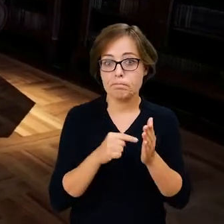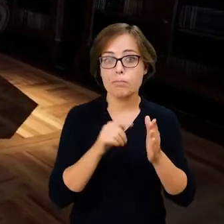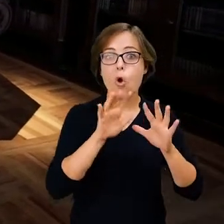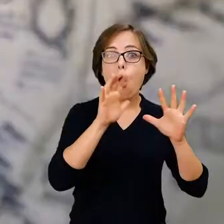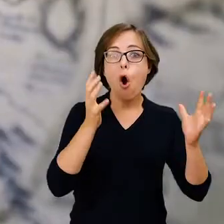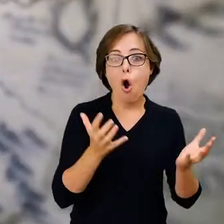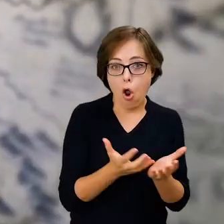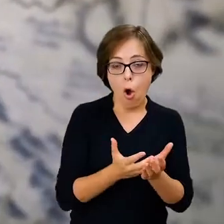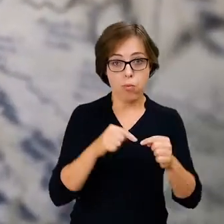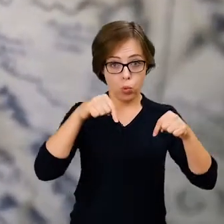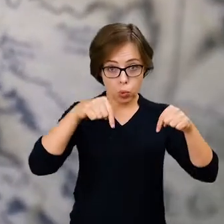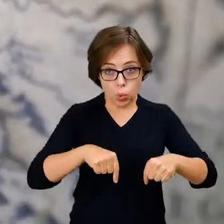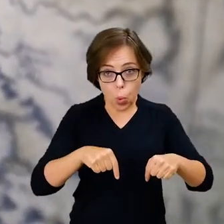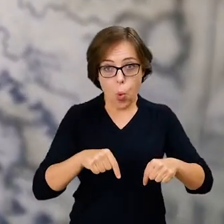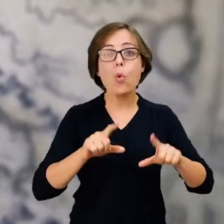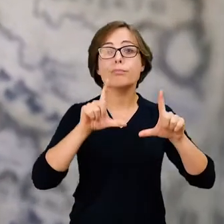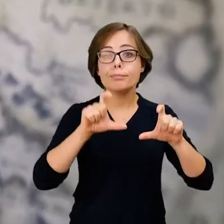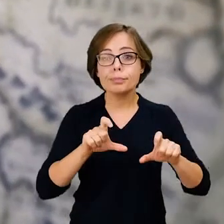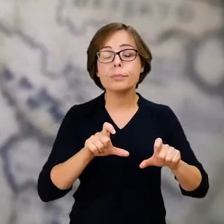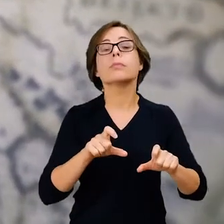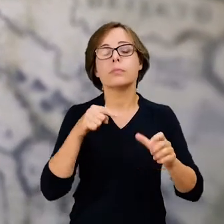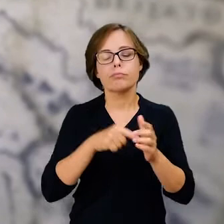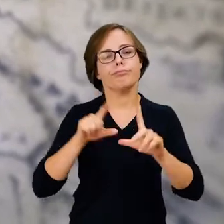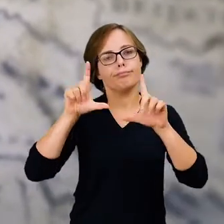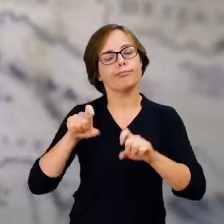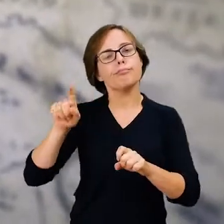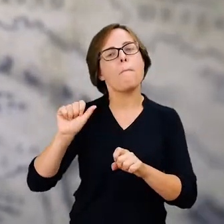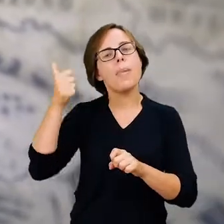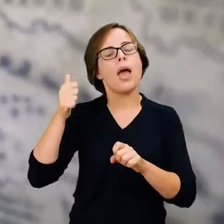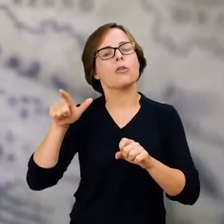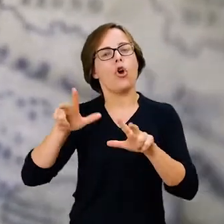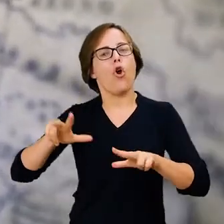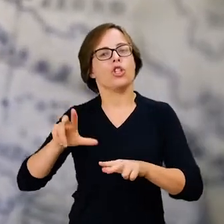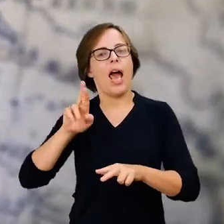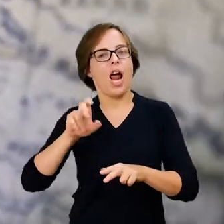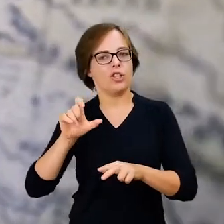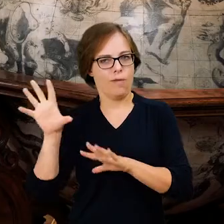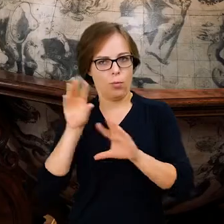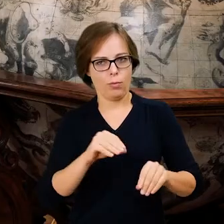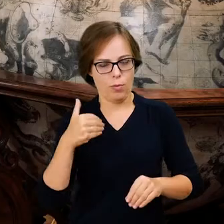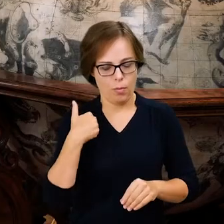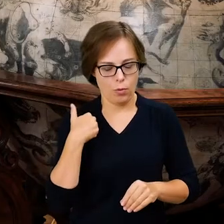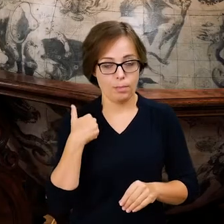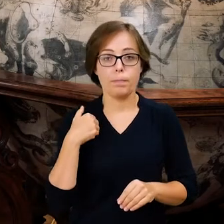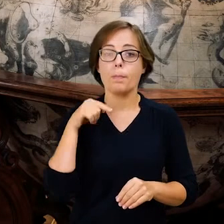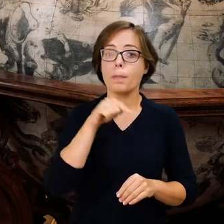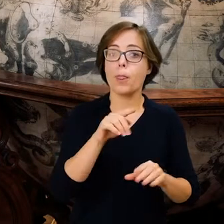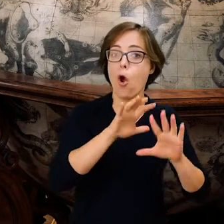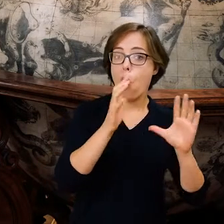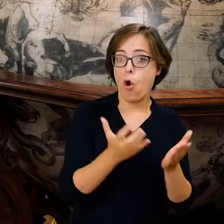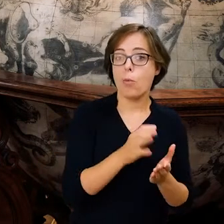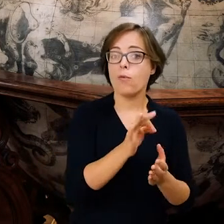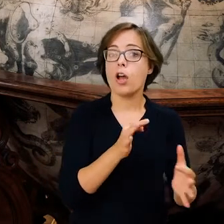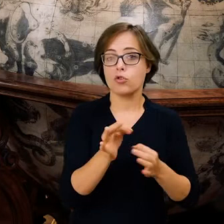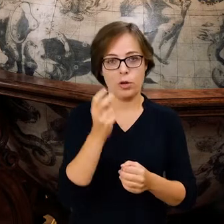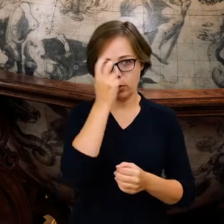naprawdę istnieją w tej przestrzeni od momentu, kiedy zamieszkali tutaj właśnie ci pierwsi Radziwiłłowie. Historia tych globusów jest bardzo